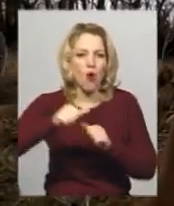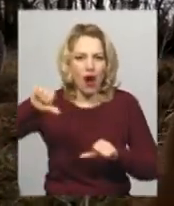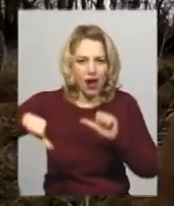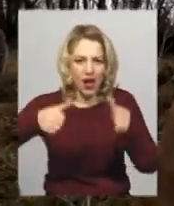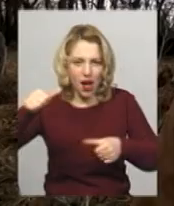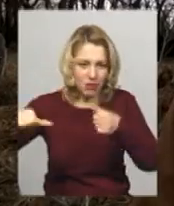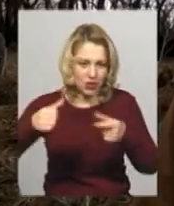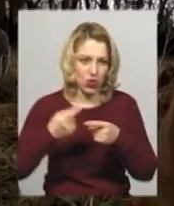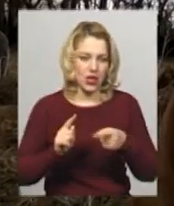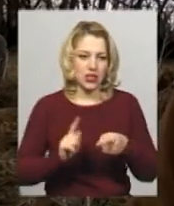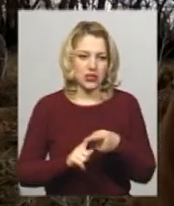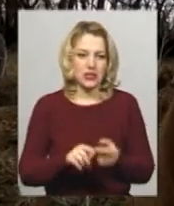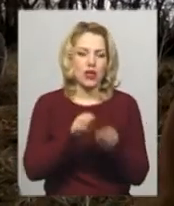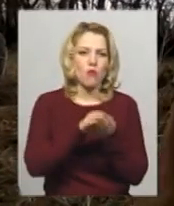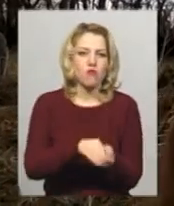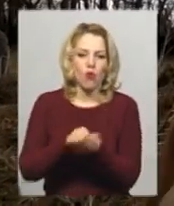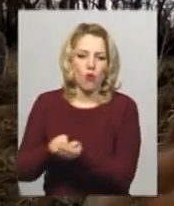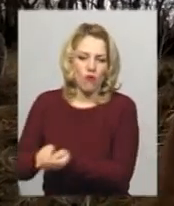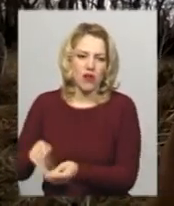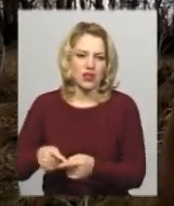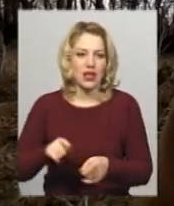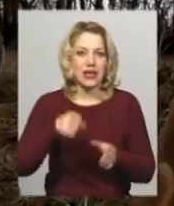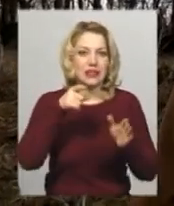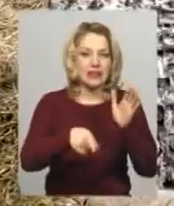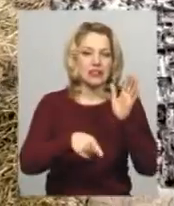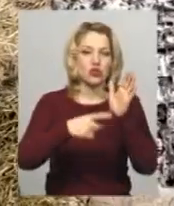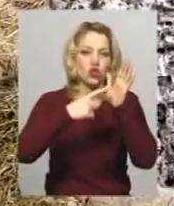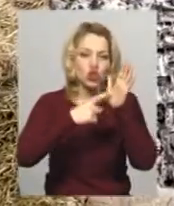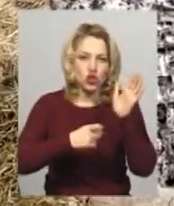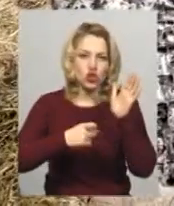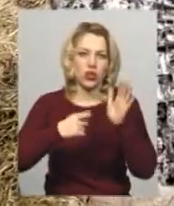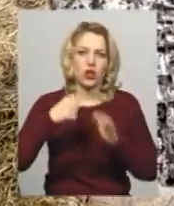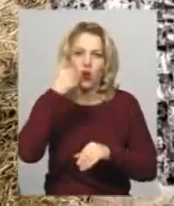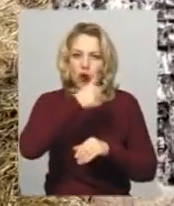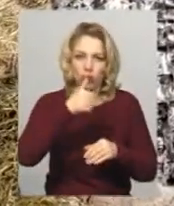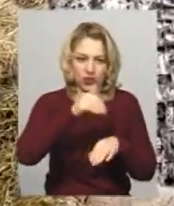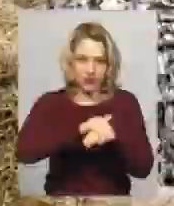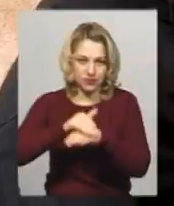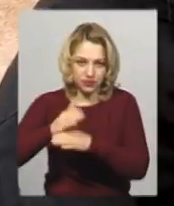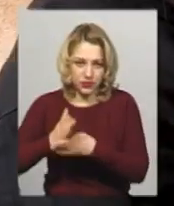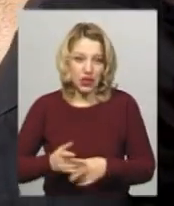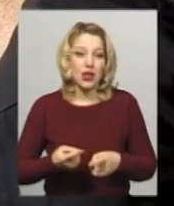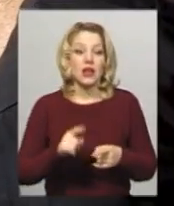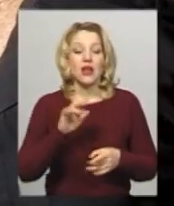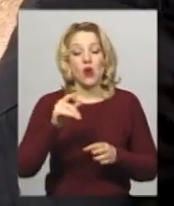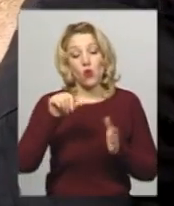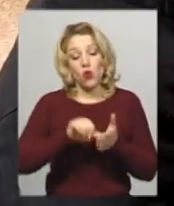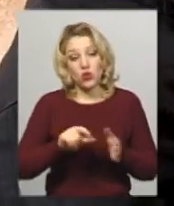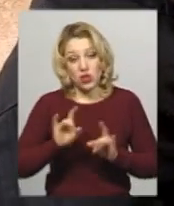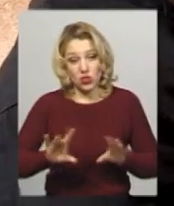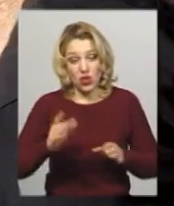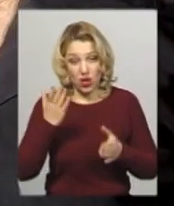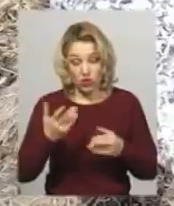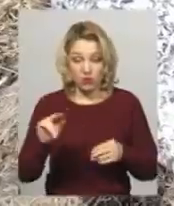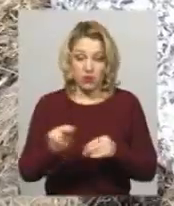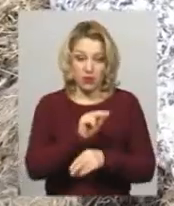саме з розшифрованих, це є рік 1709. Учасник ініціативної групи Анатолій Різні каже, коли привезти до ладу